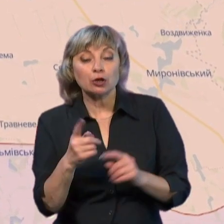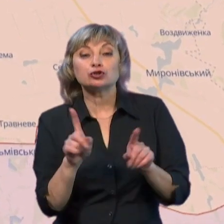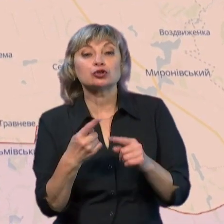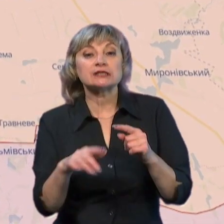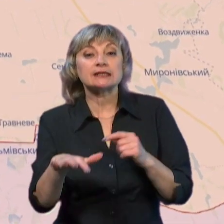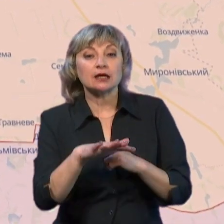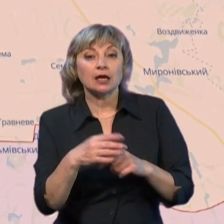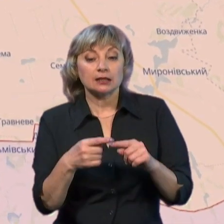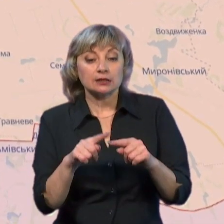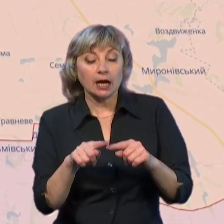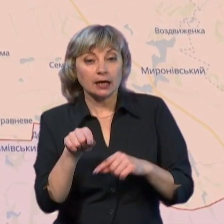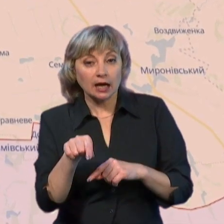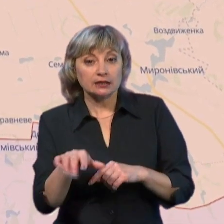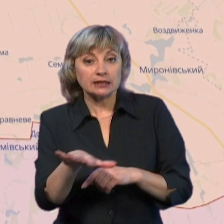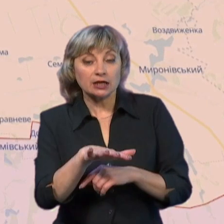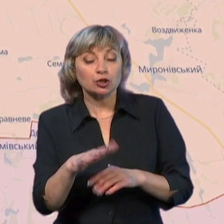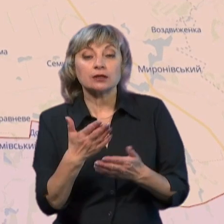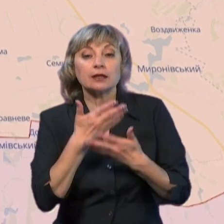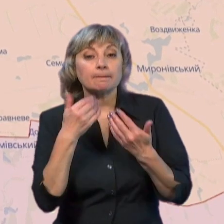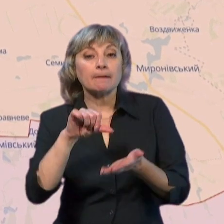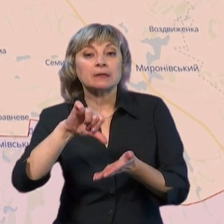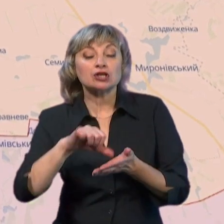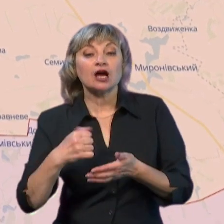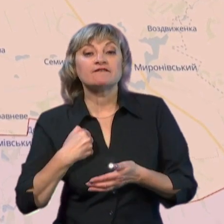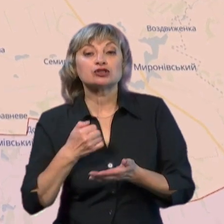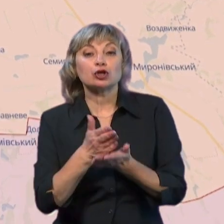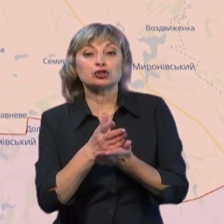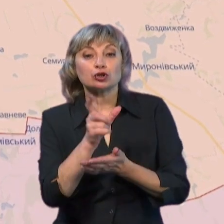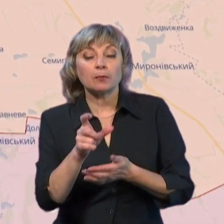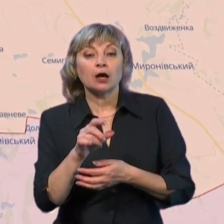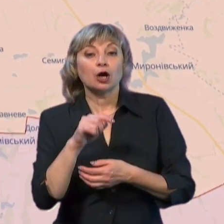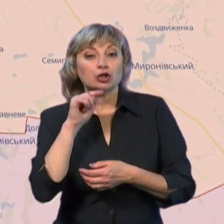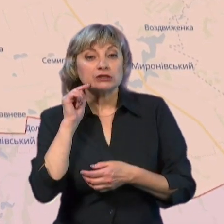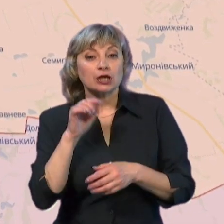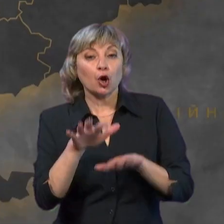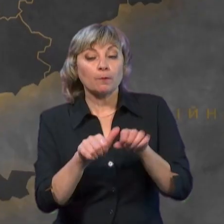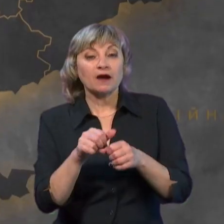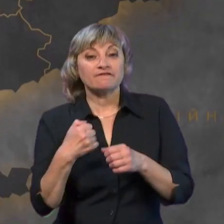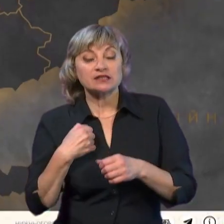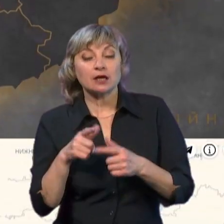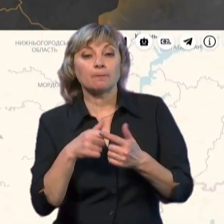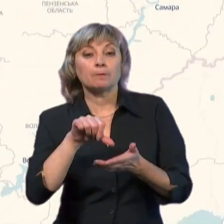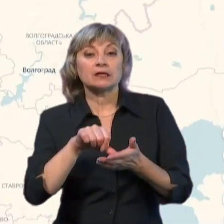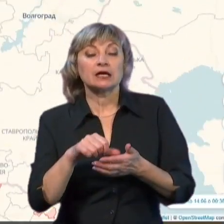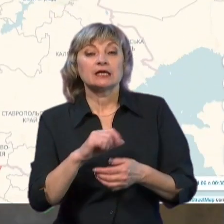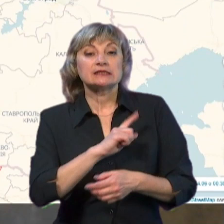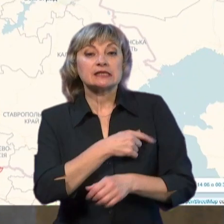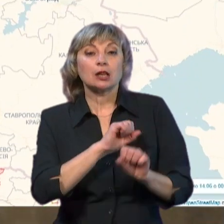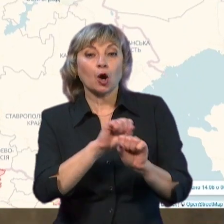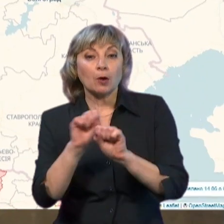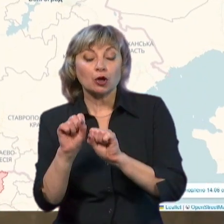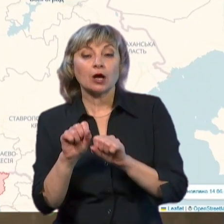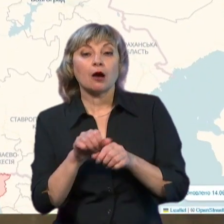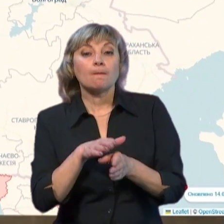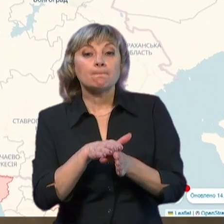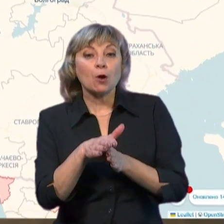територія? Це та територія, де нема присутності військовослужбовців російсько-окупаційних різьк або присутності Сил оборони, але вона